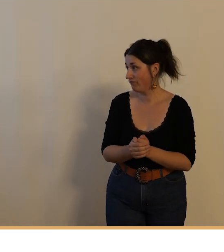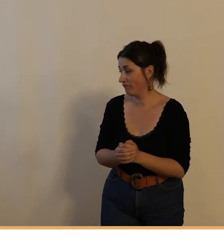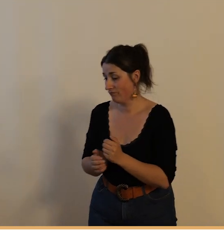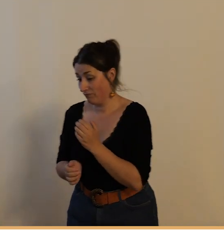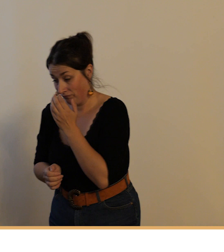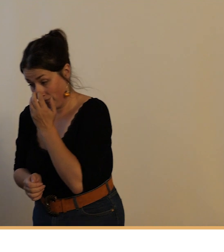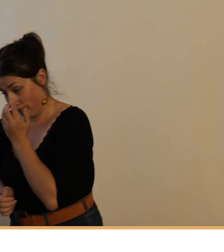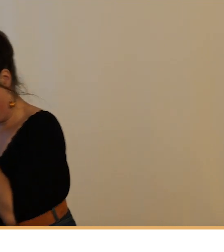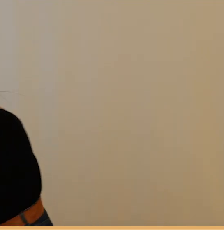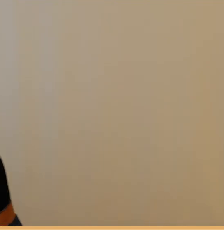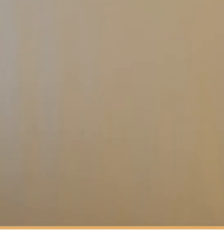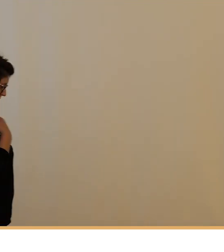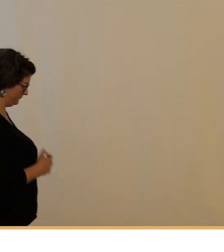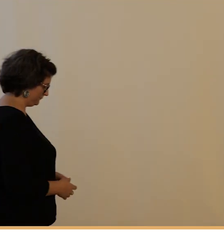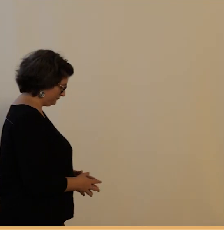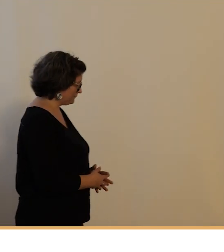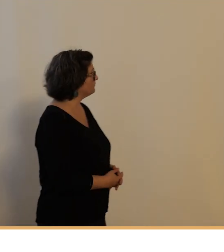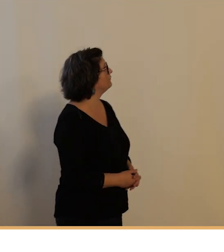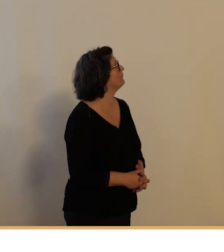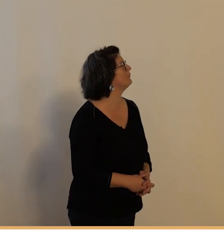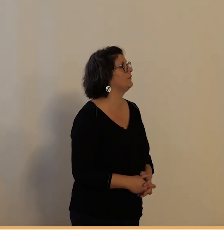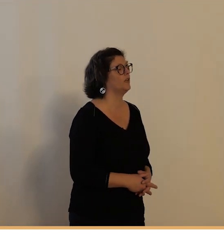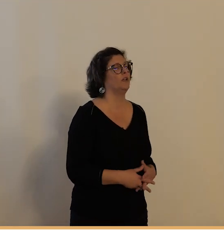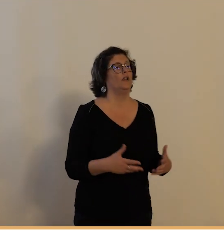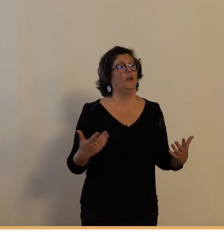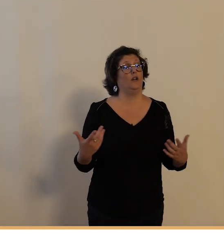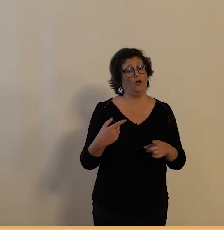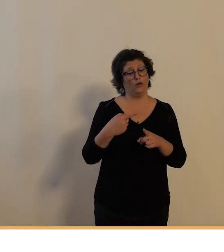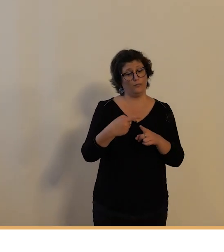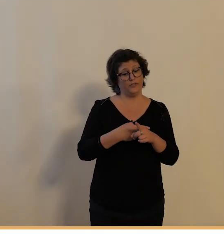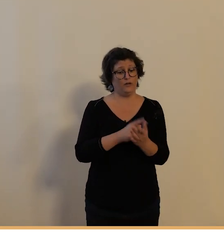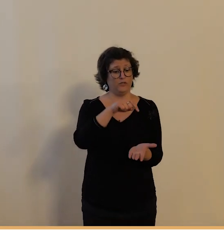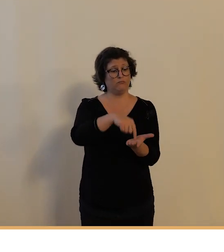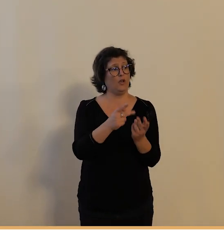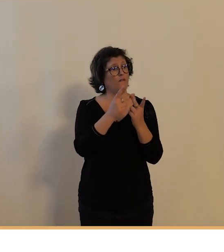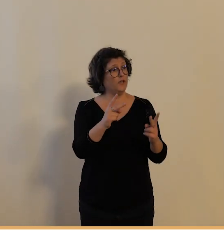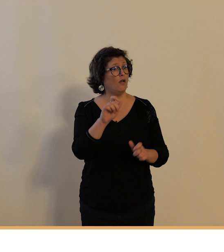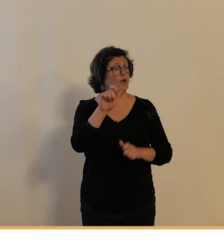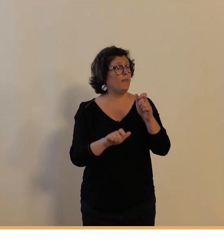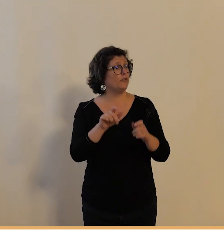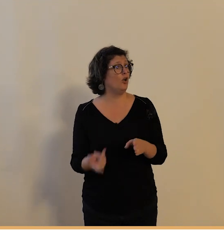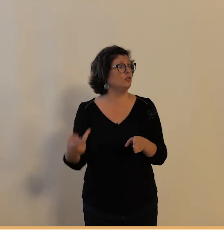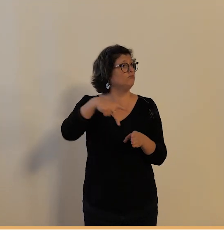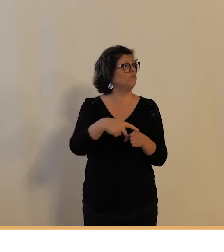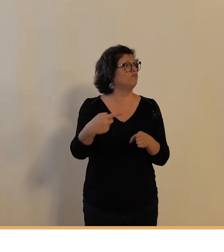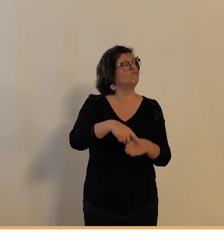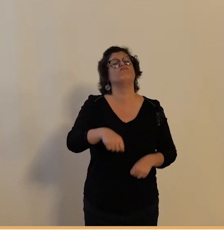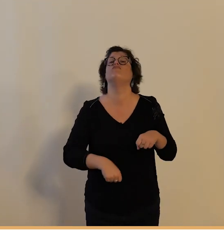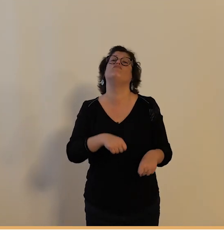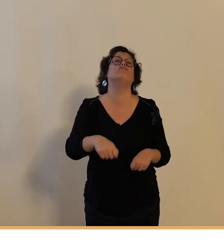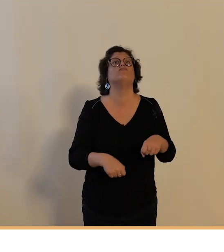développement de la pratique du vélo urbain va nécessiter une réglementation